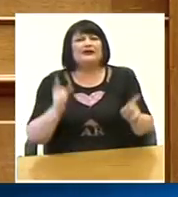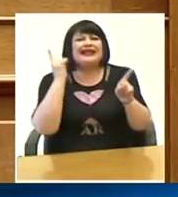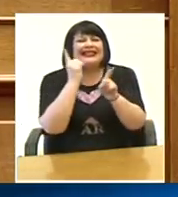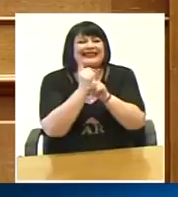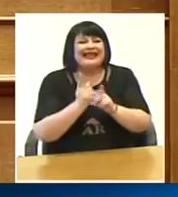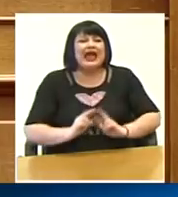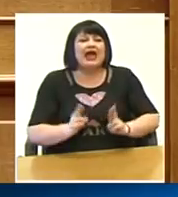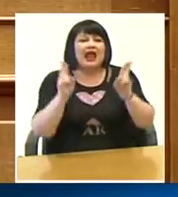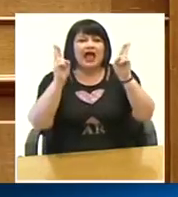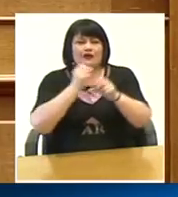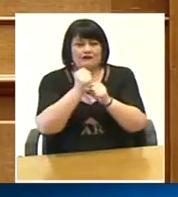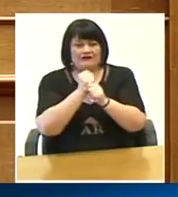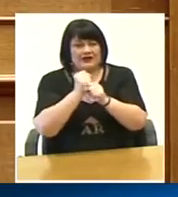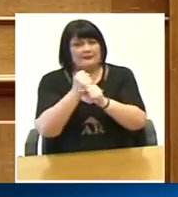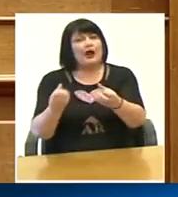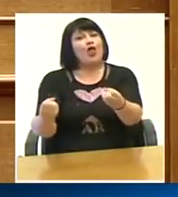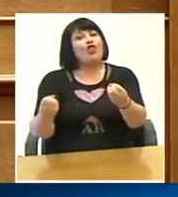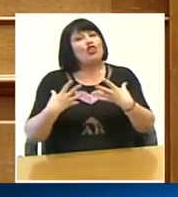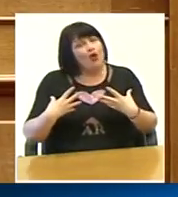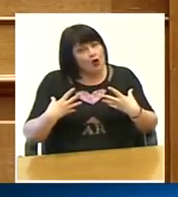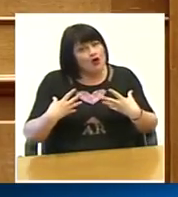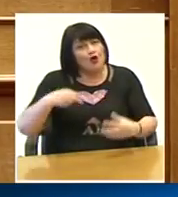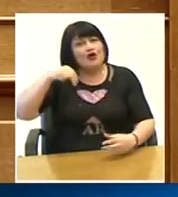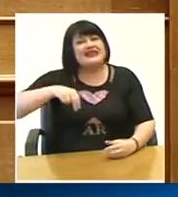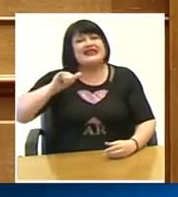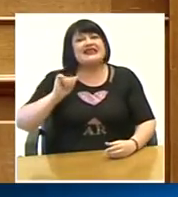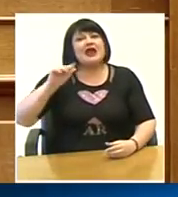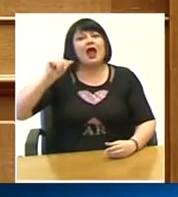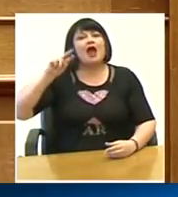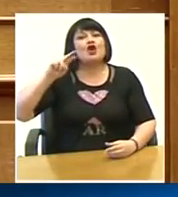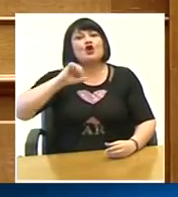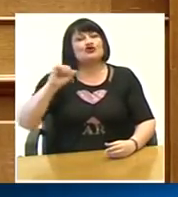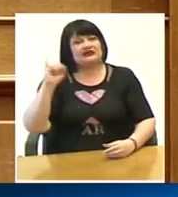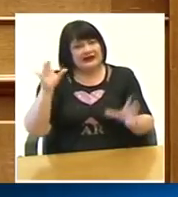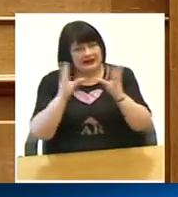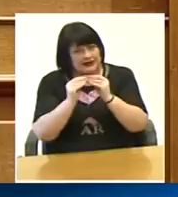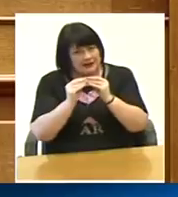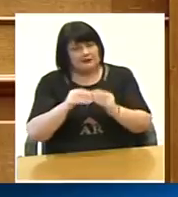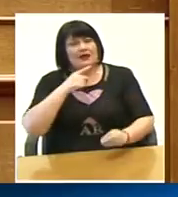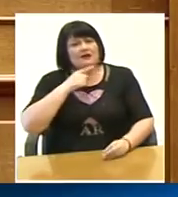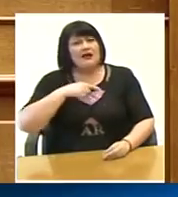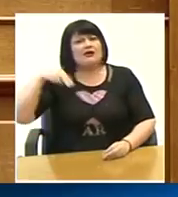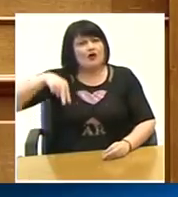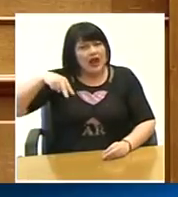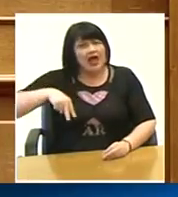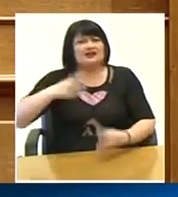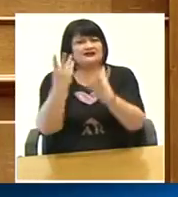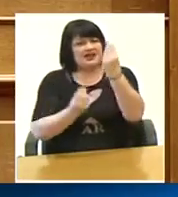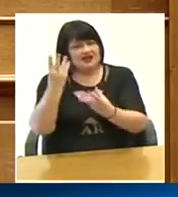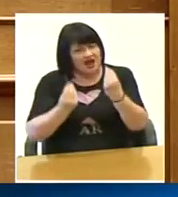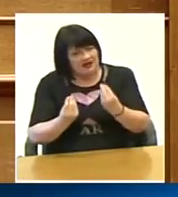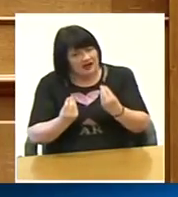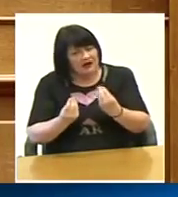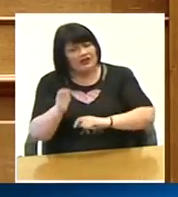Με τη δωρεά του Νιάρχου, βάζουμε κυκλοτρόνια και στο Ιράκλειο και στη Λάρισα και στα Γιάννενα και